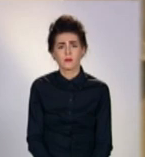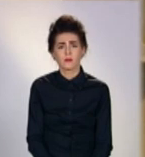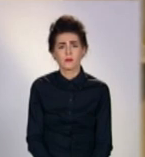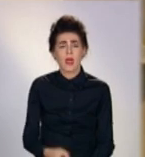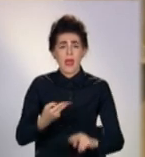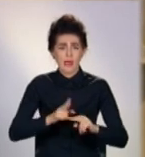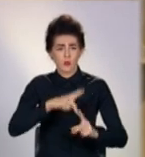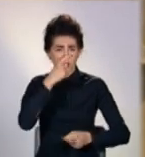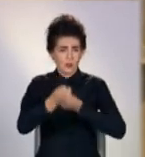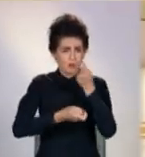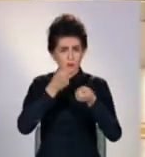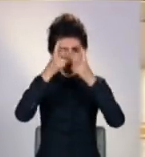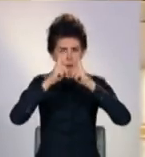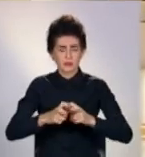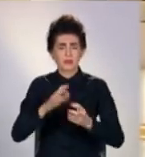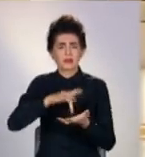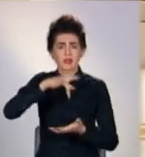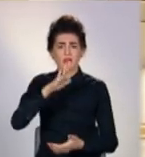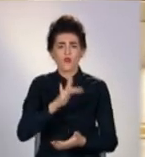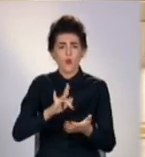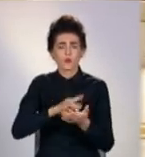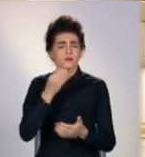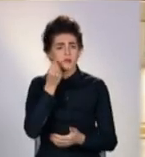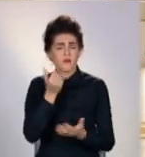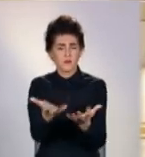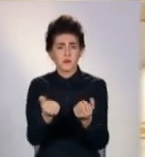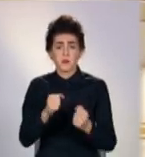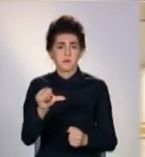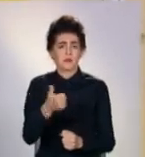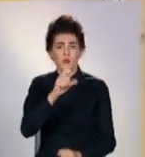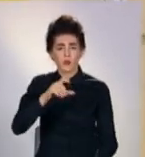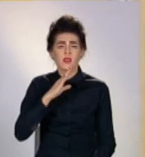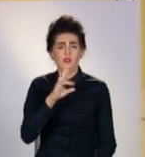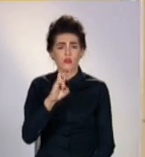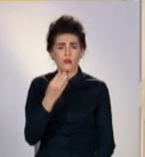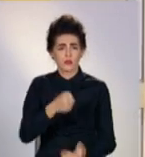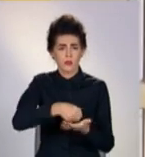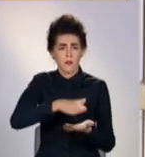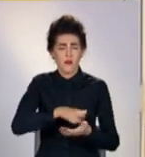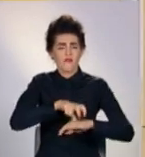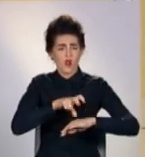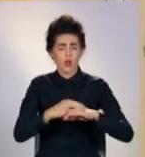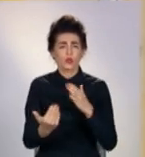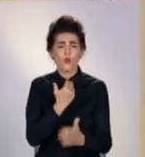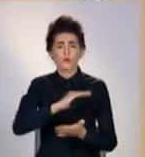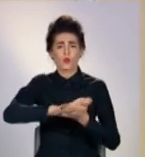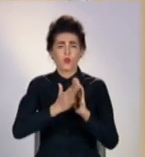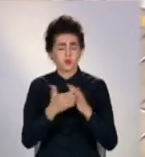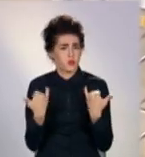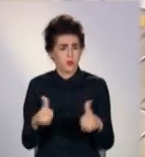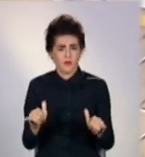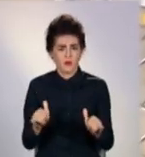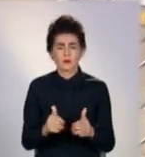Діагностичний центр у Слов'янську приймає перших пацієнтів. Пані Наталя записалася до лікаря. Новими умовами вражена.